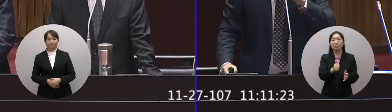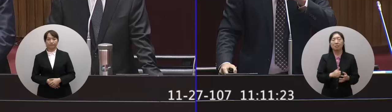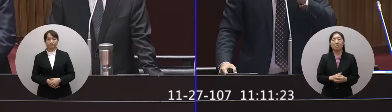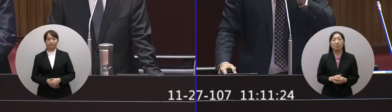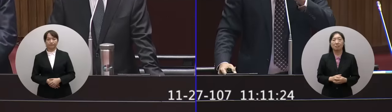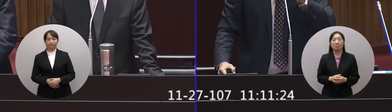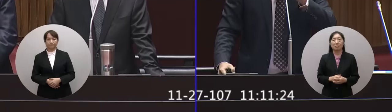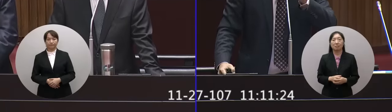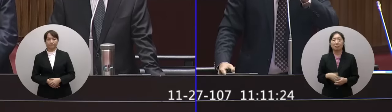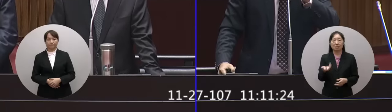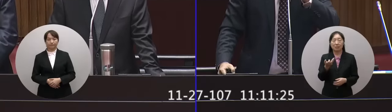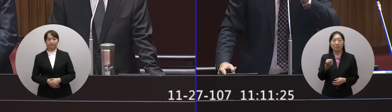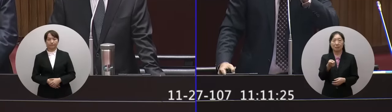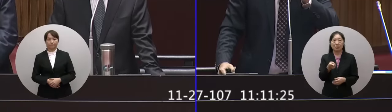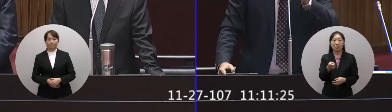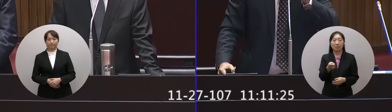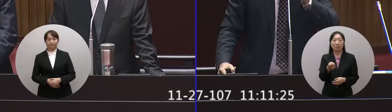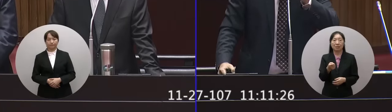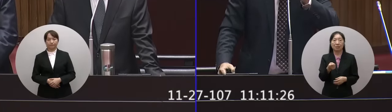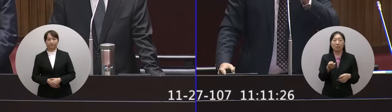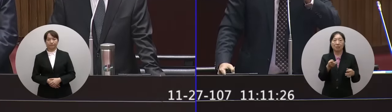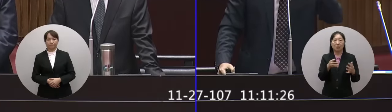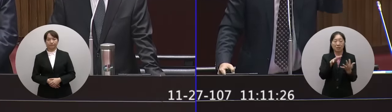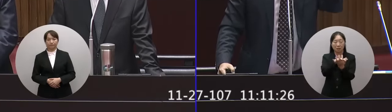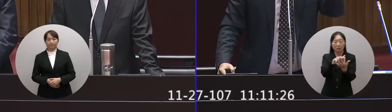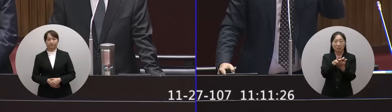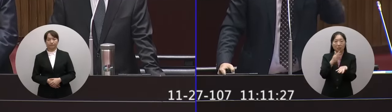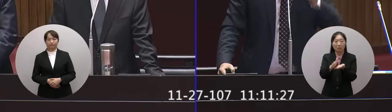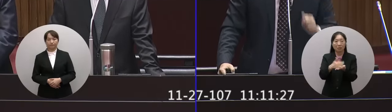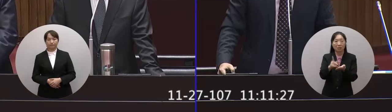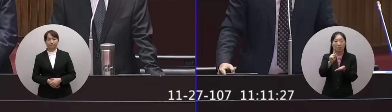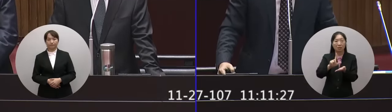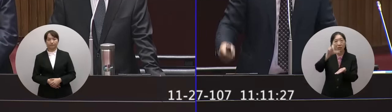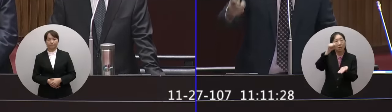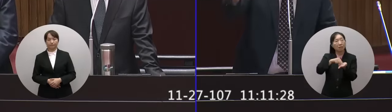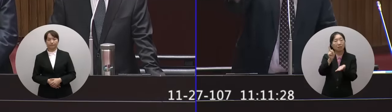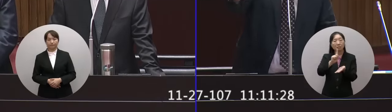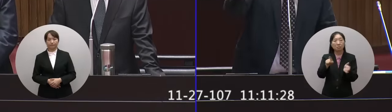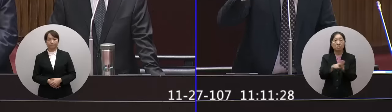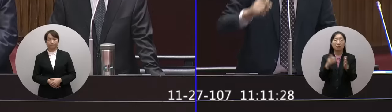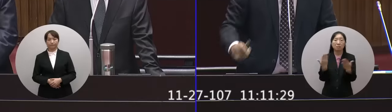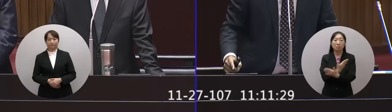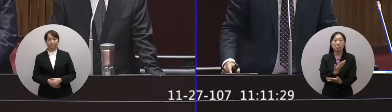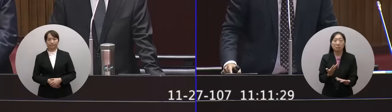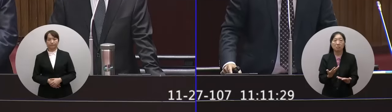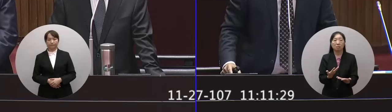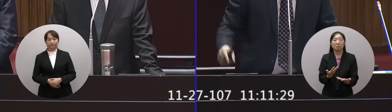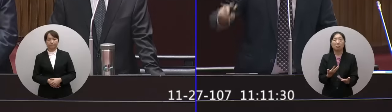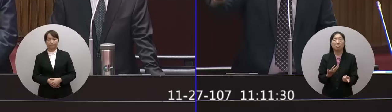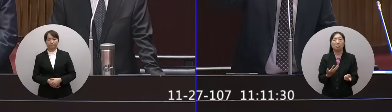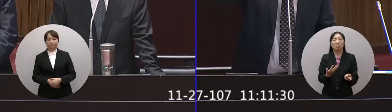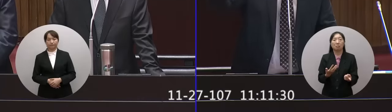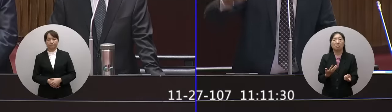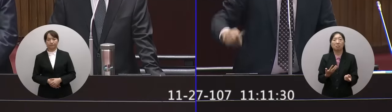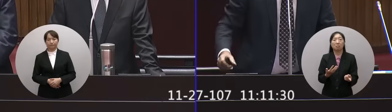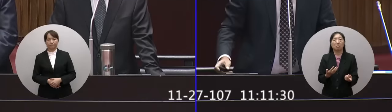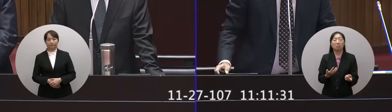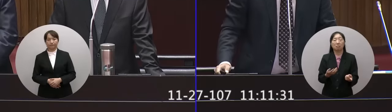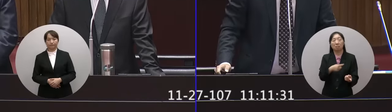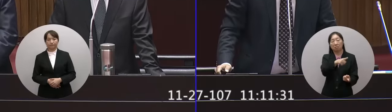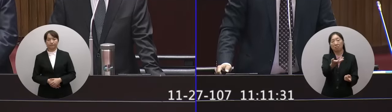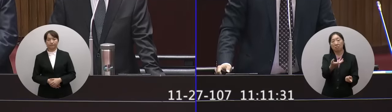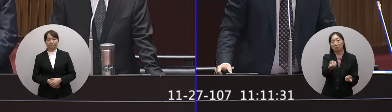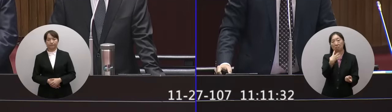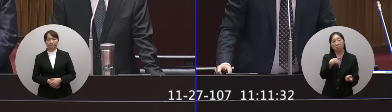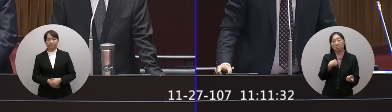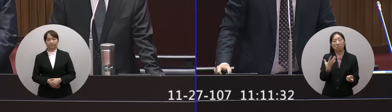剛剛的那個中空絲膜的過濾器上市什麼時候換的他承認其實根本沒換過